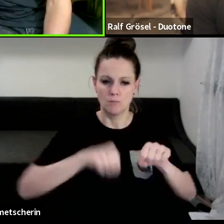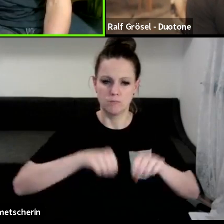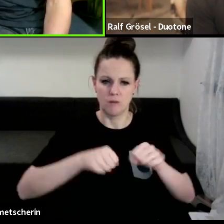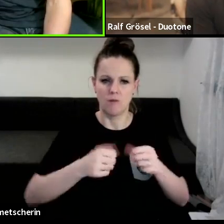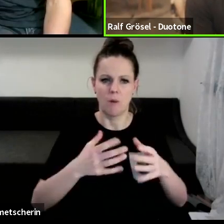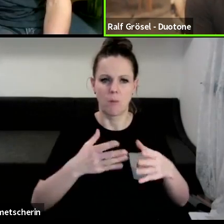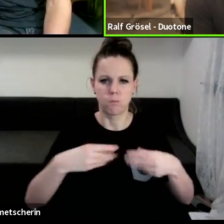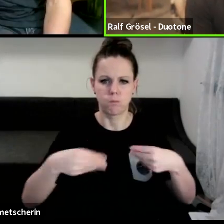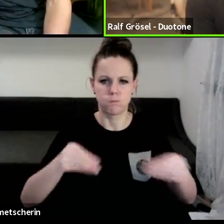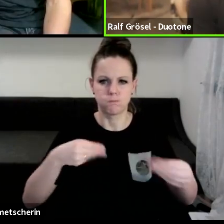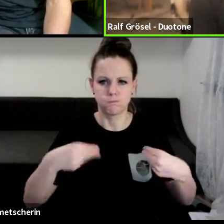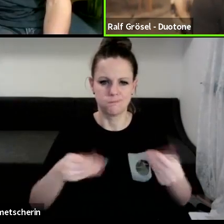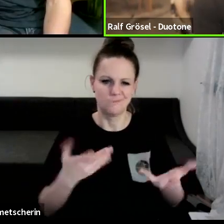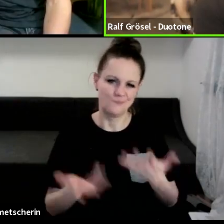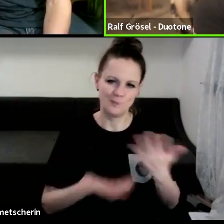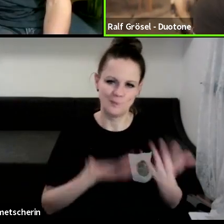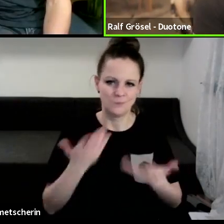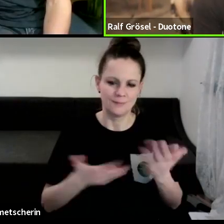Ja, also,